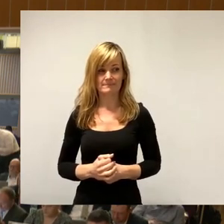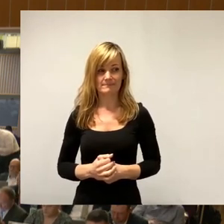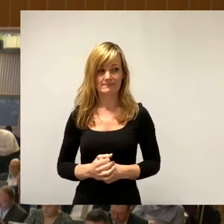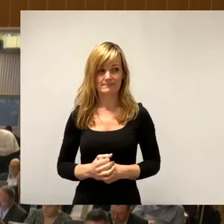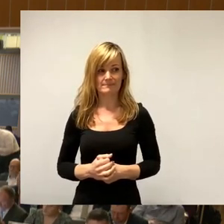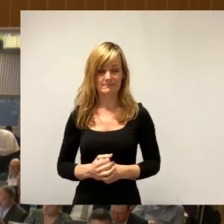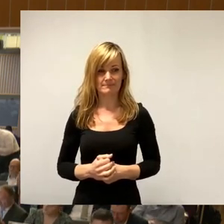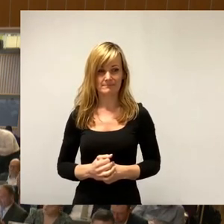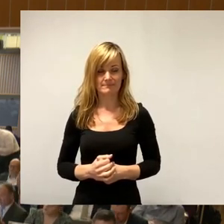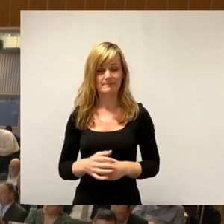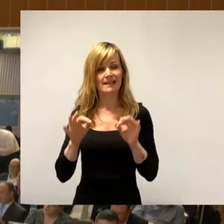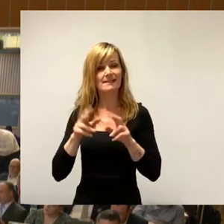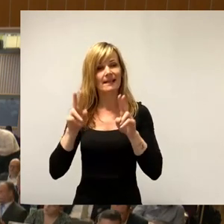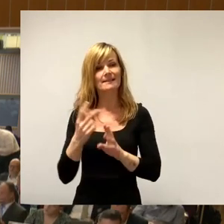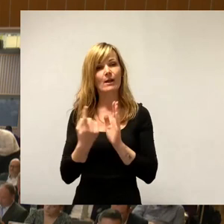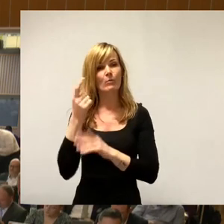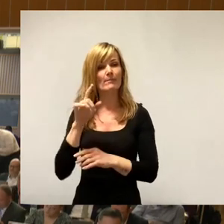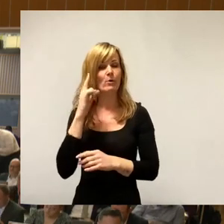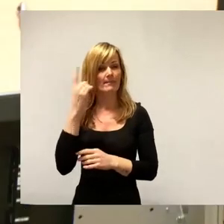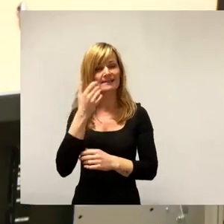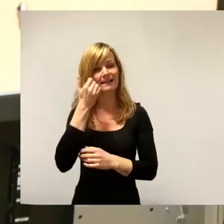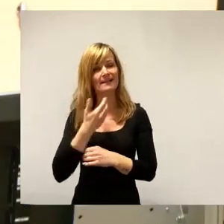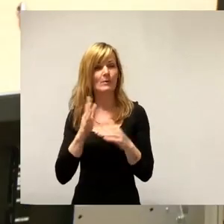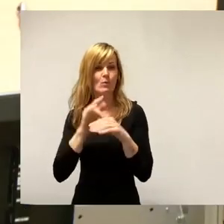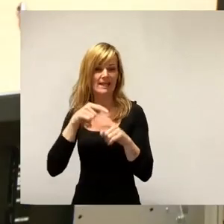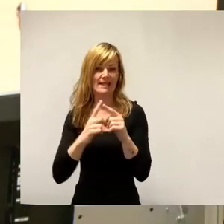Sehr geehrter Herr Oberbürgermeister, liebe Kolleginnen und Kollegen,